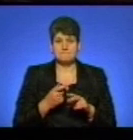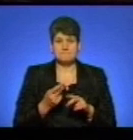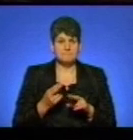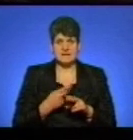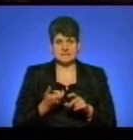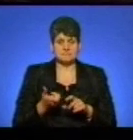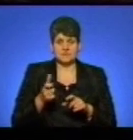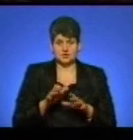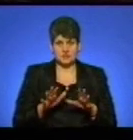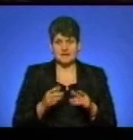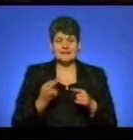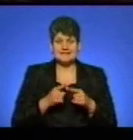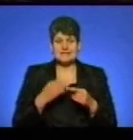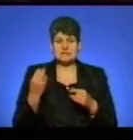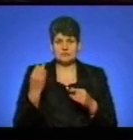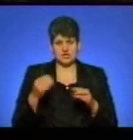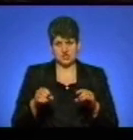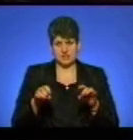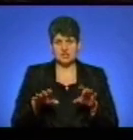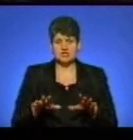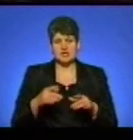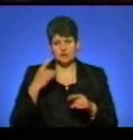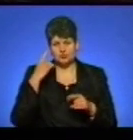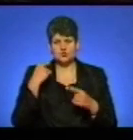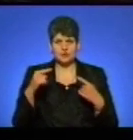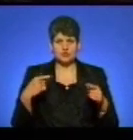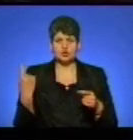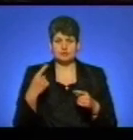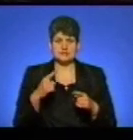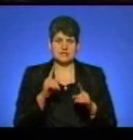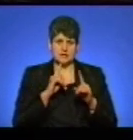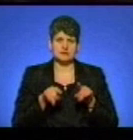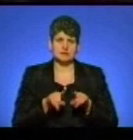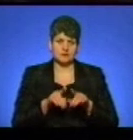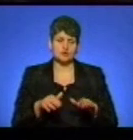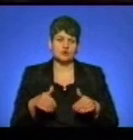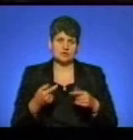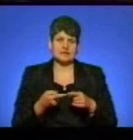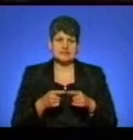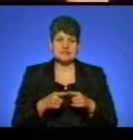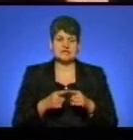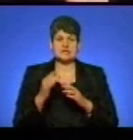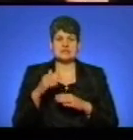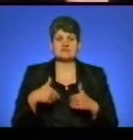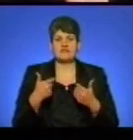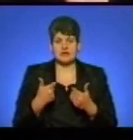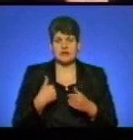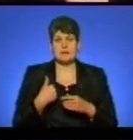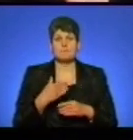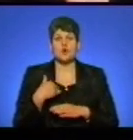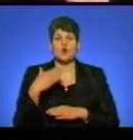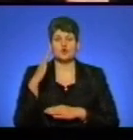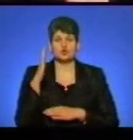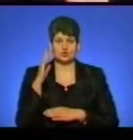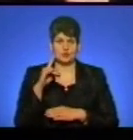що це зараз є чи не історичне рішення, я сподіваюся, що інші обласні ради так само ініціюють відповідно дане звернення і проголосують «За». Зане рішення, воно є,